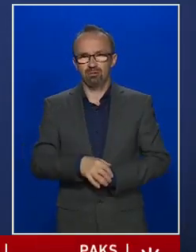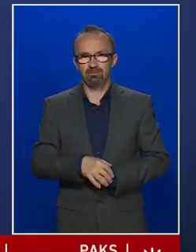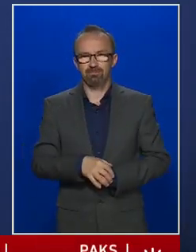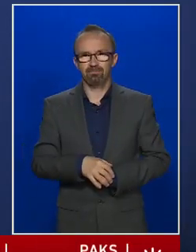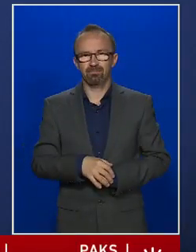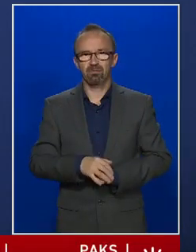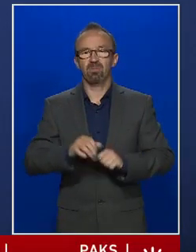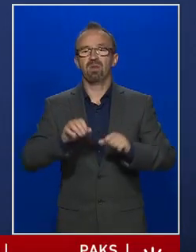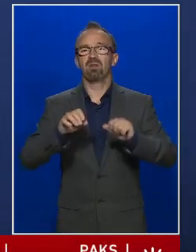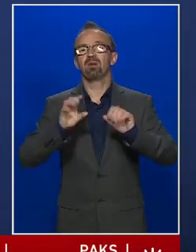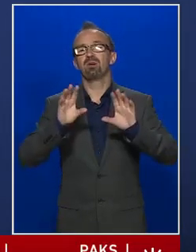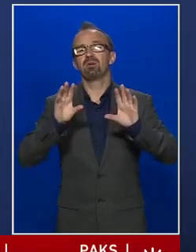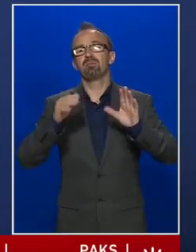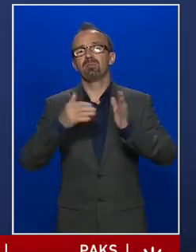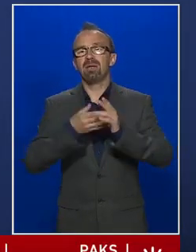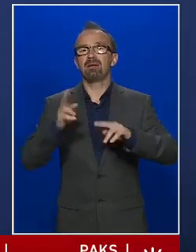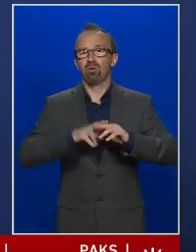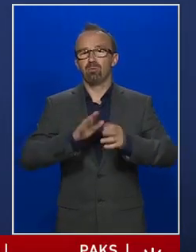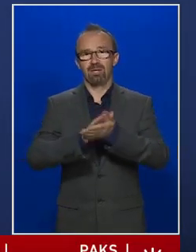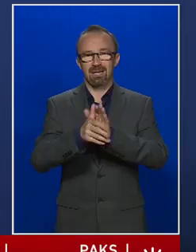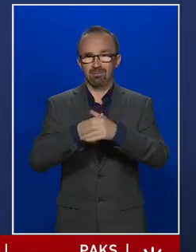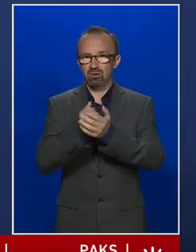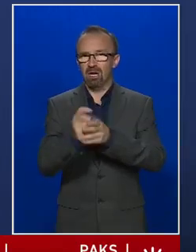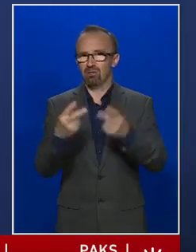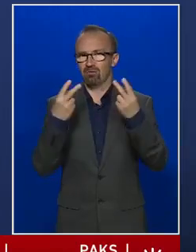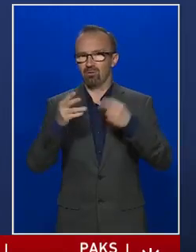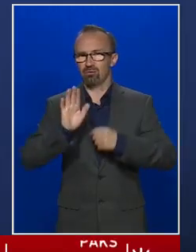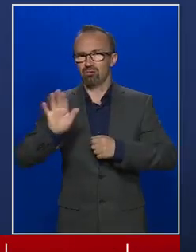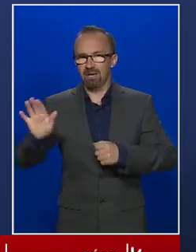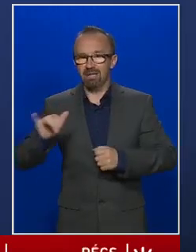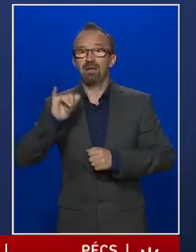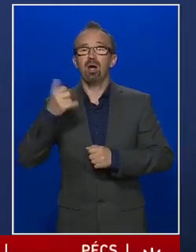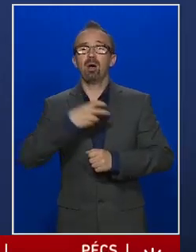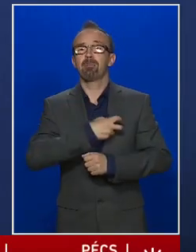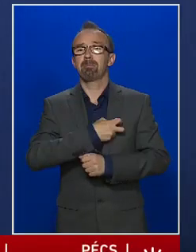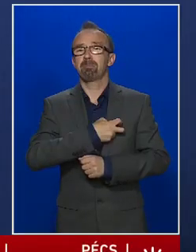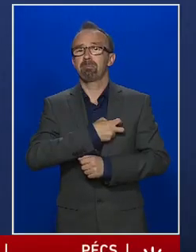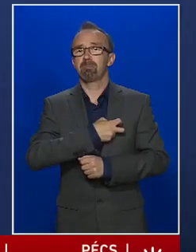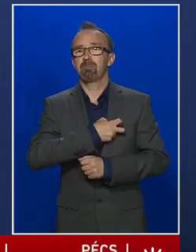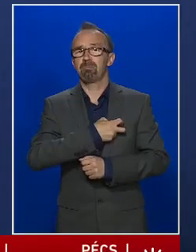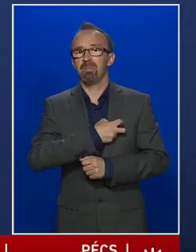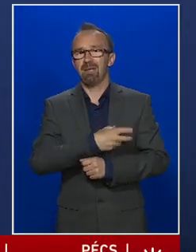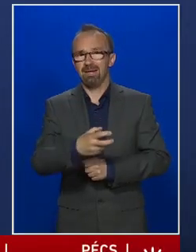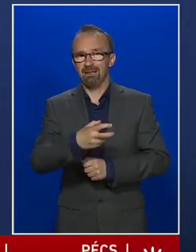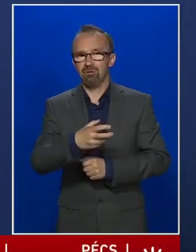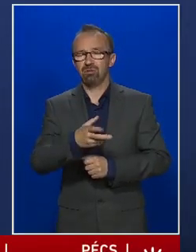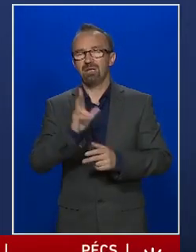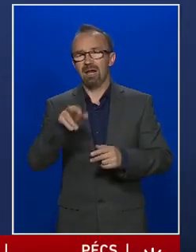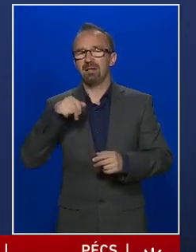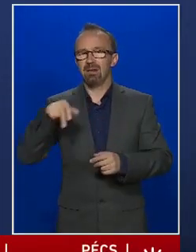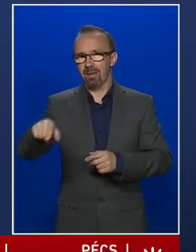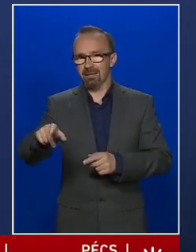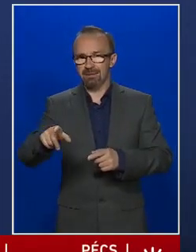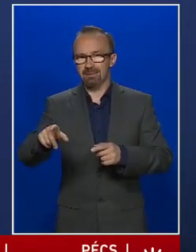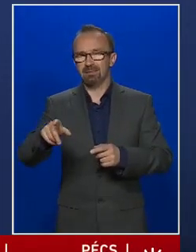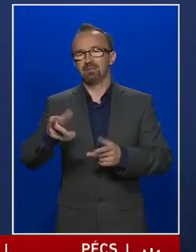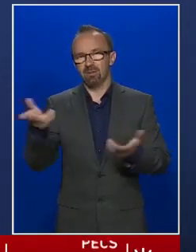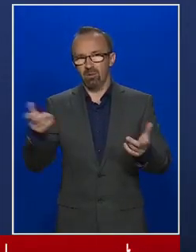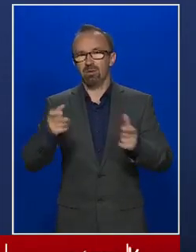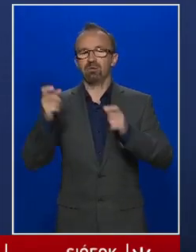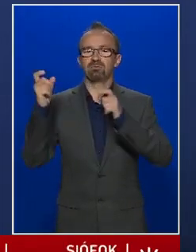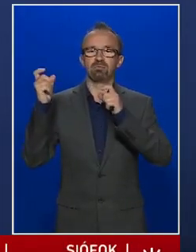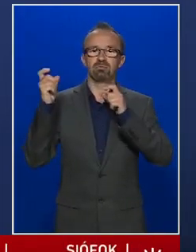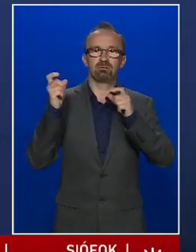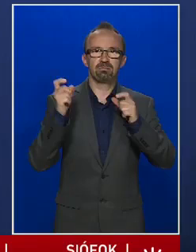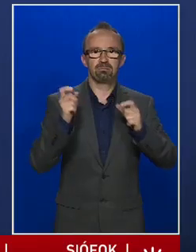gyakrabban mossanak kezet, és hogyha mégis a kültérbe kell menniük, akkor megérkezést